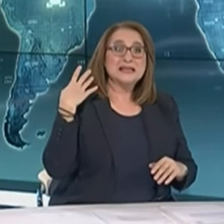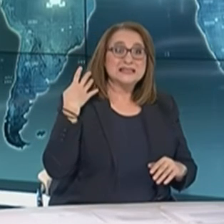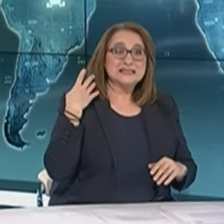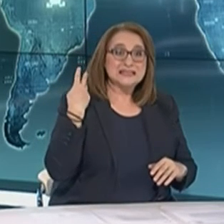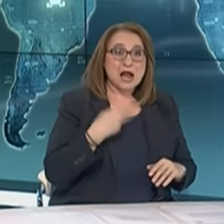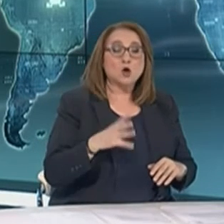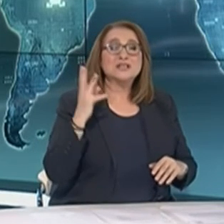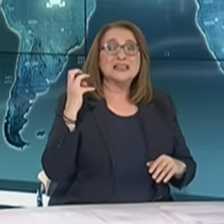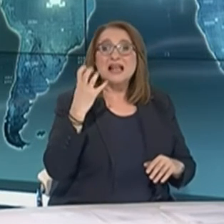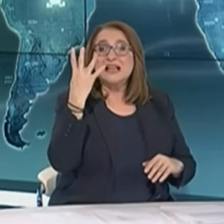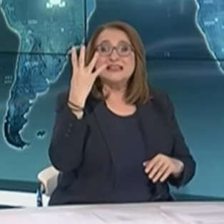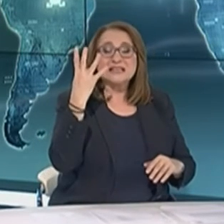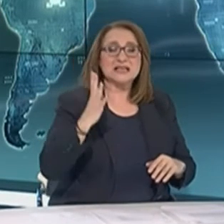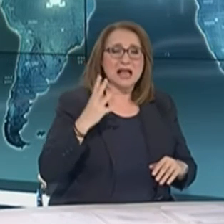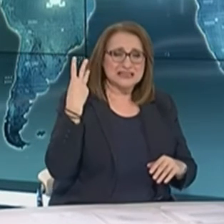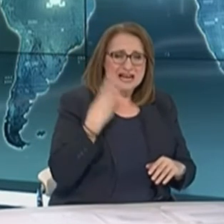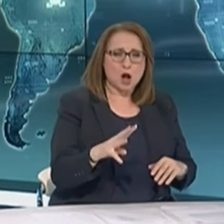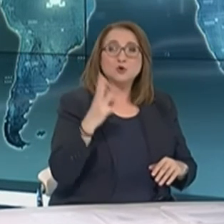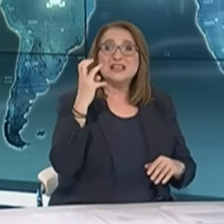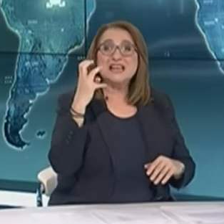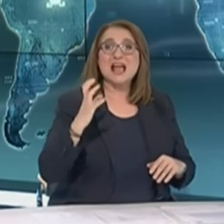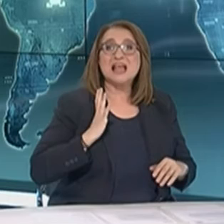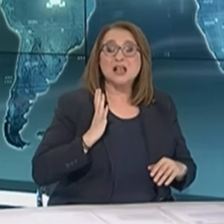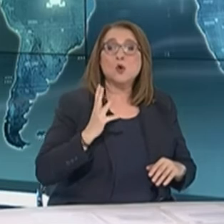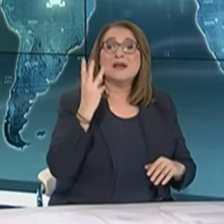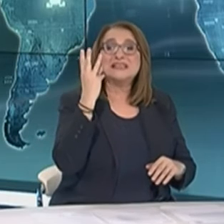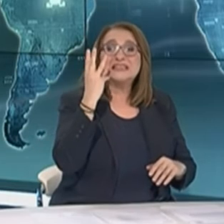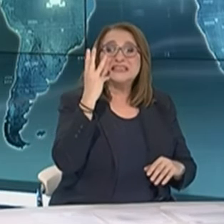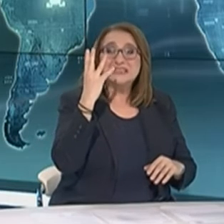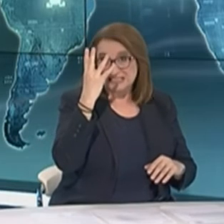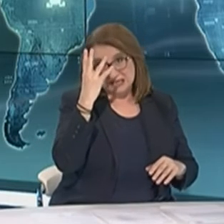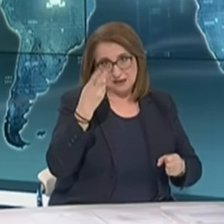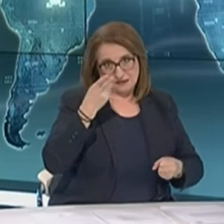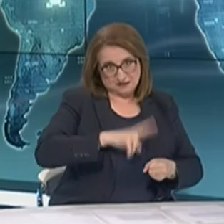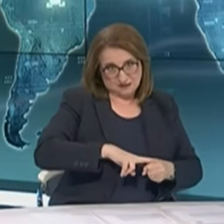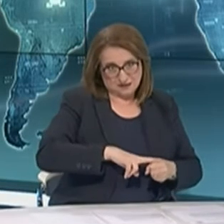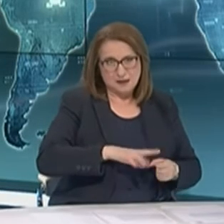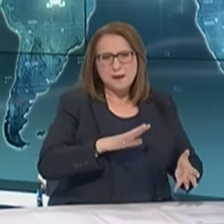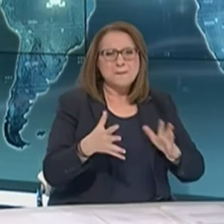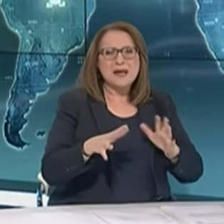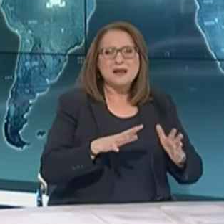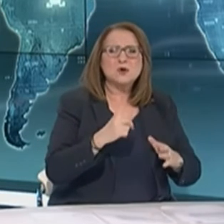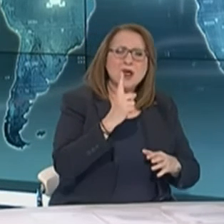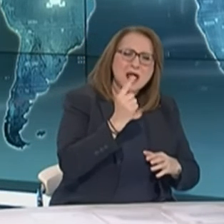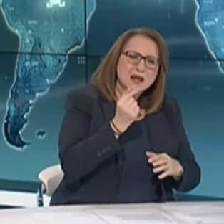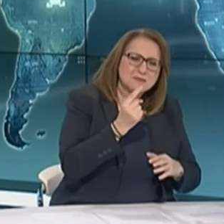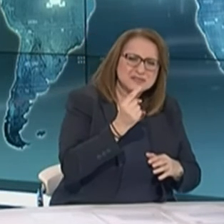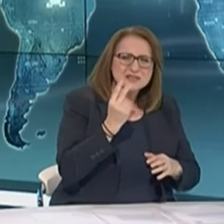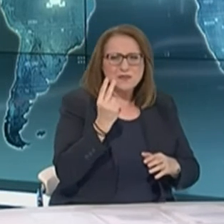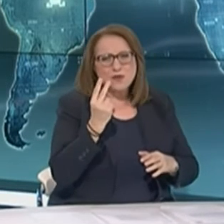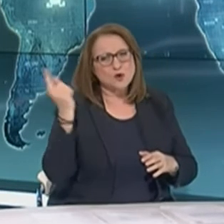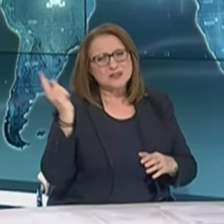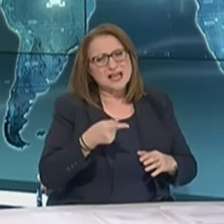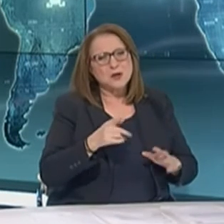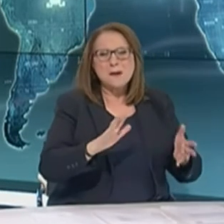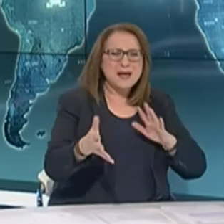καταλήξει. Είμαστε ένα ποσοστό λίγο παραπάνω από τα διεθνή δεδομένα του 1,5-2-3% στους θανάτους. Είναι